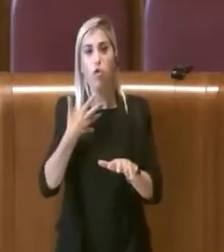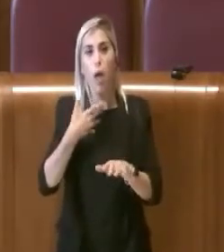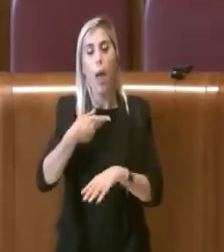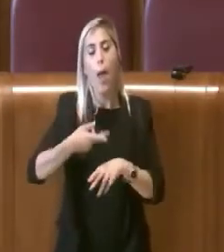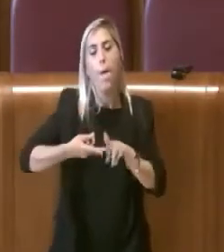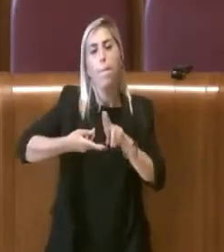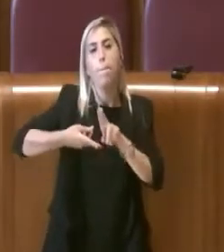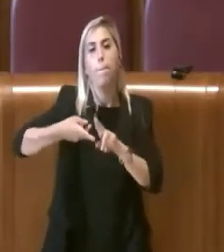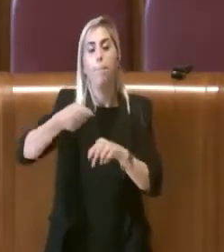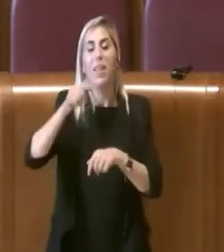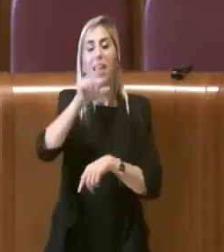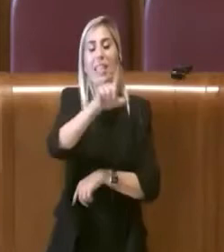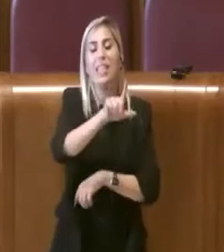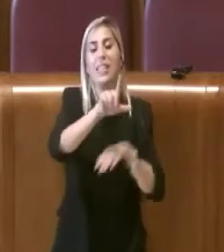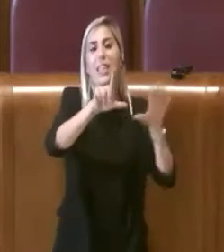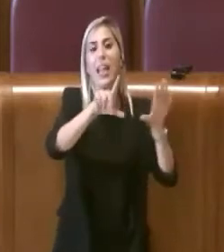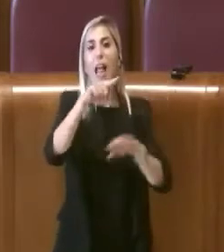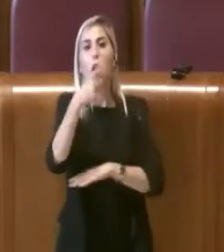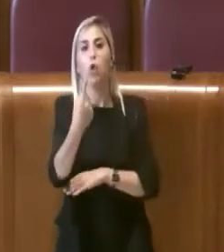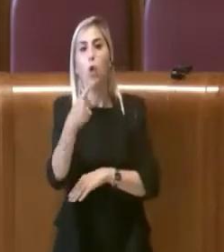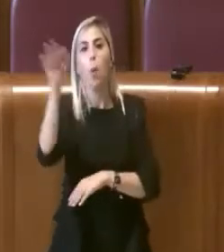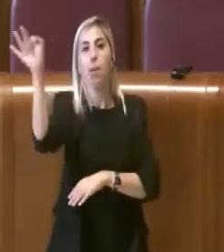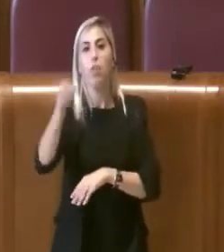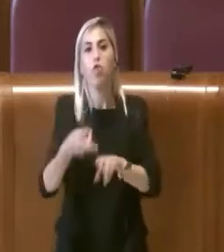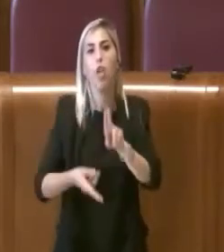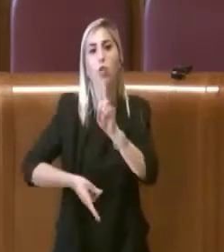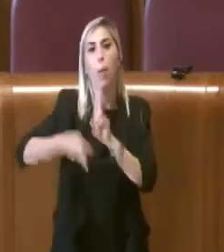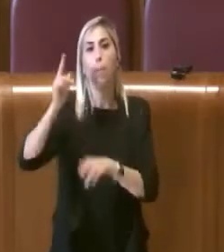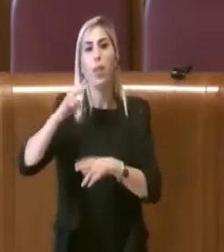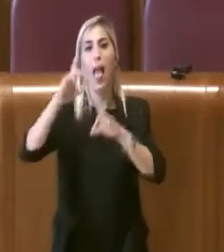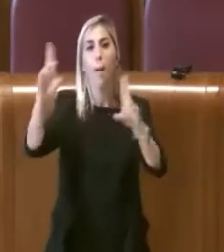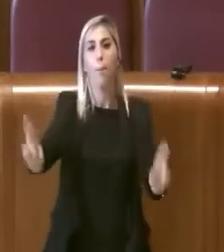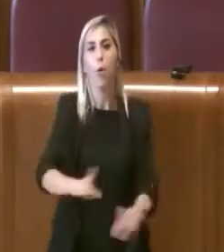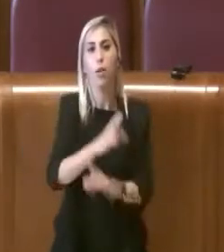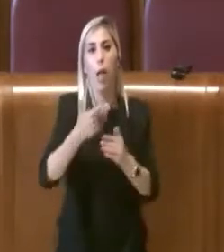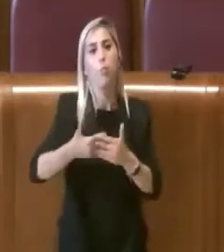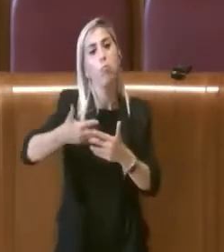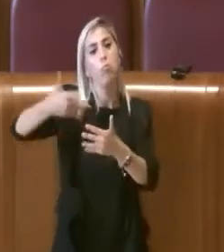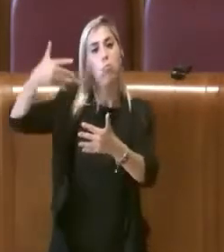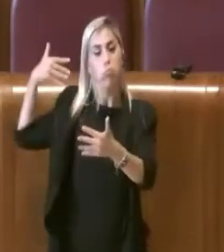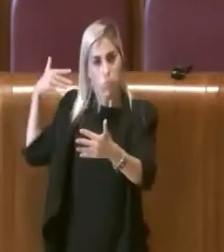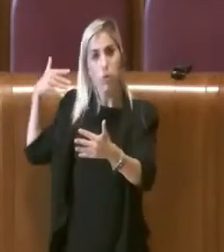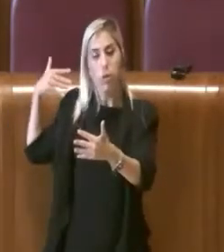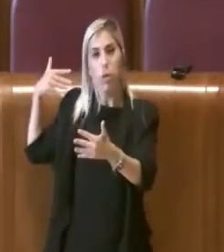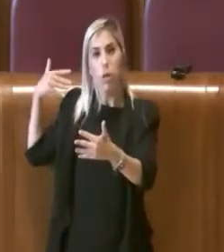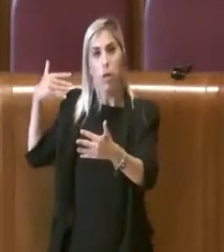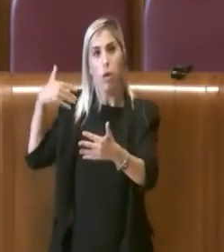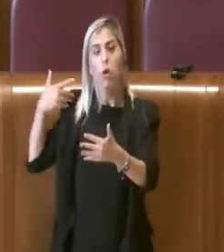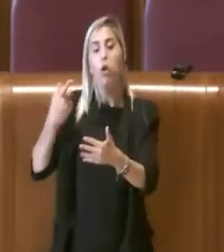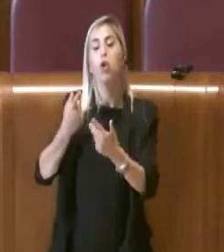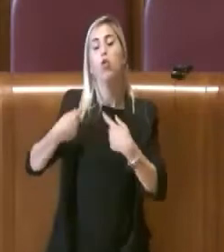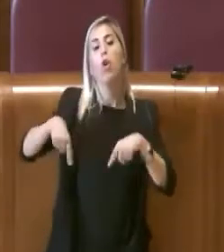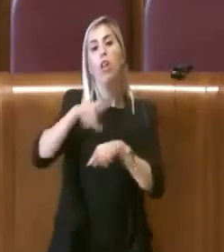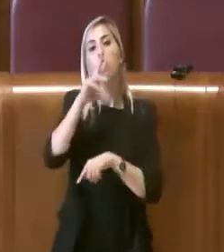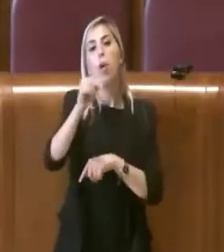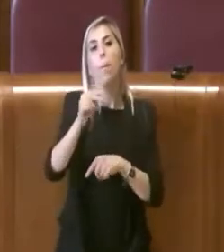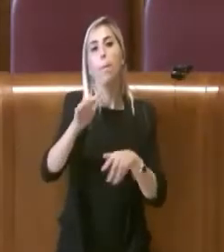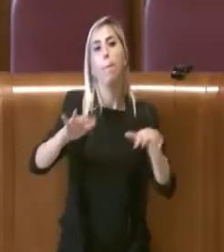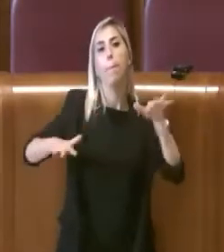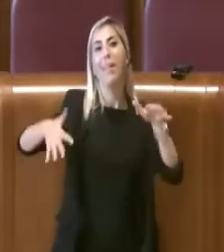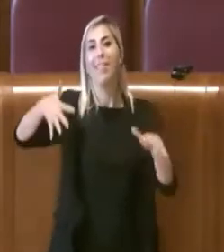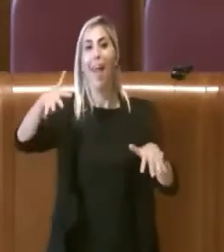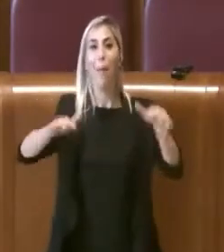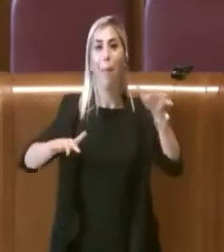71% della mortalità rispetto agli anni precedenti. Stiamo parlando che mediamente